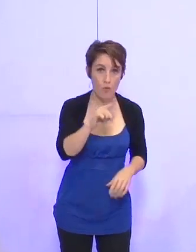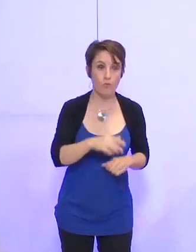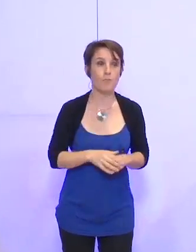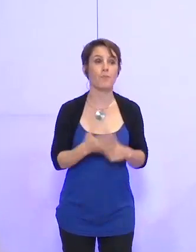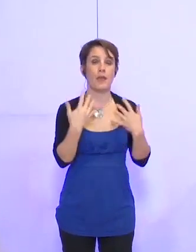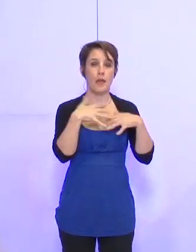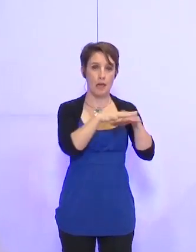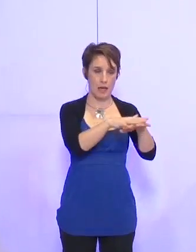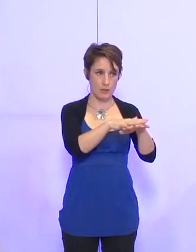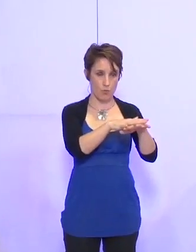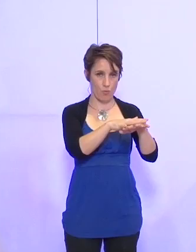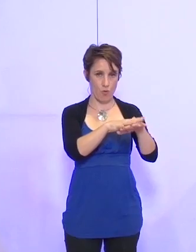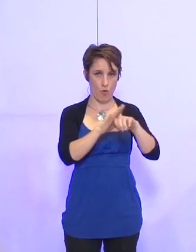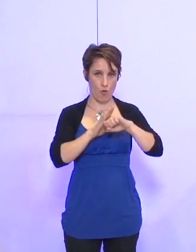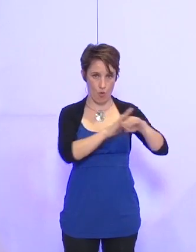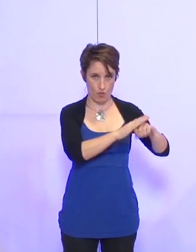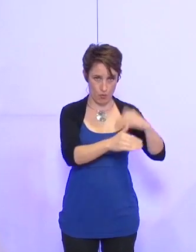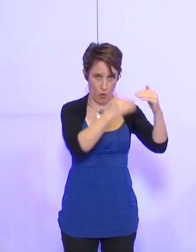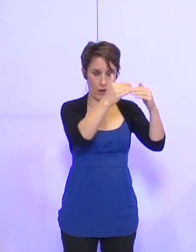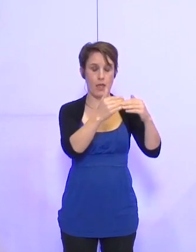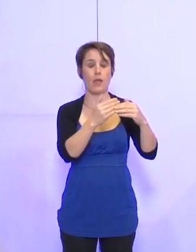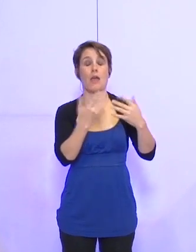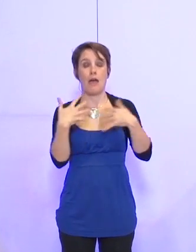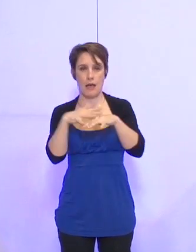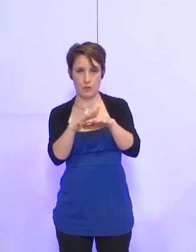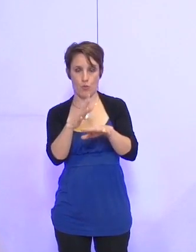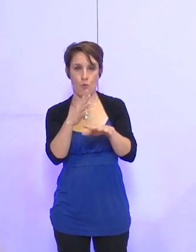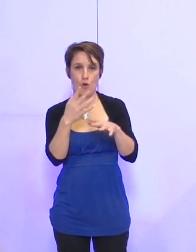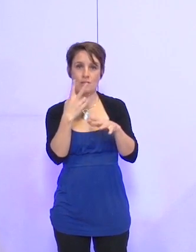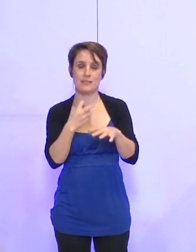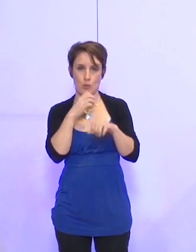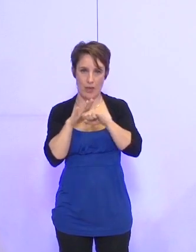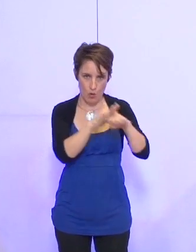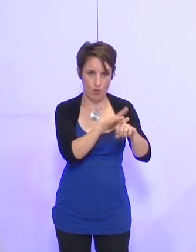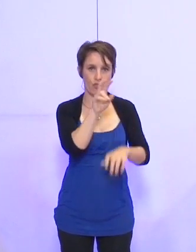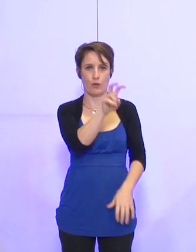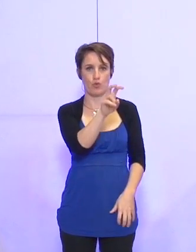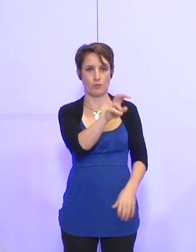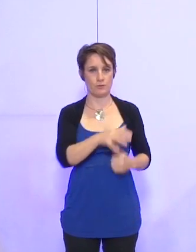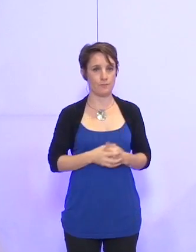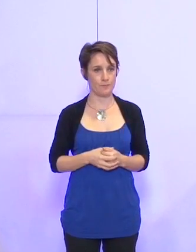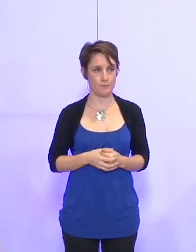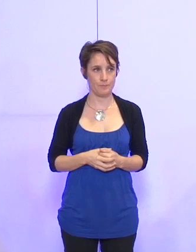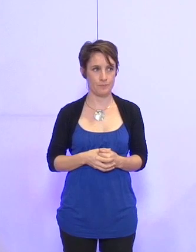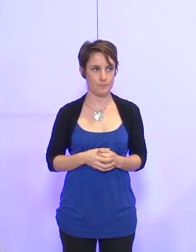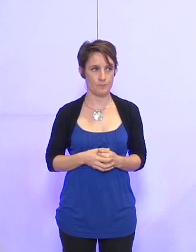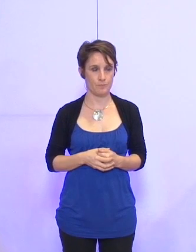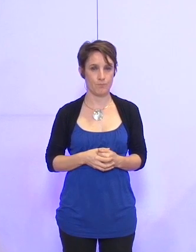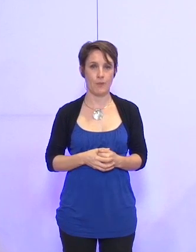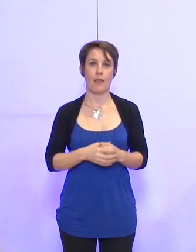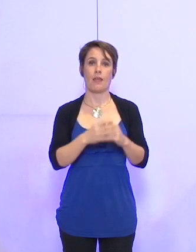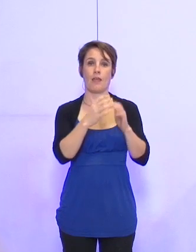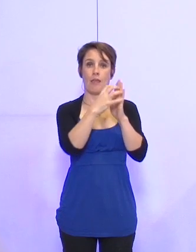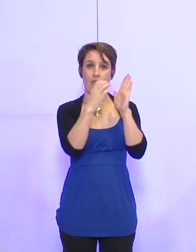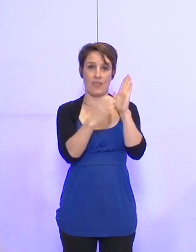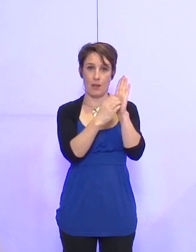Le Rassemblement de gauche et de progrès, le Rassemblement citoyen, la gauche et les écologistes. La délibération est